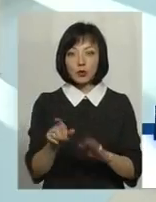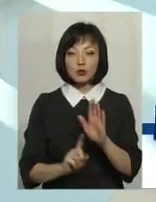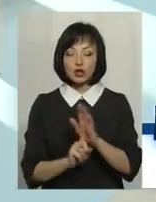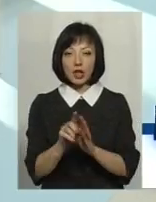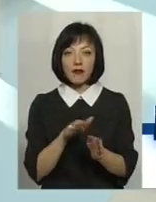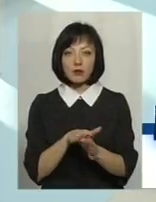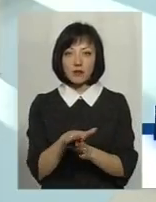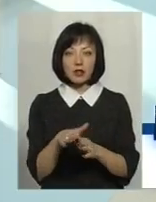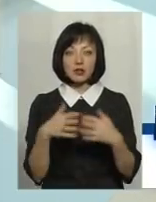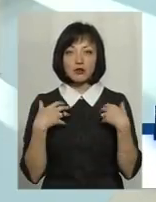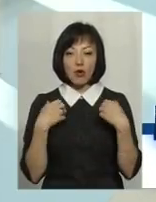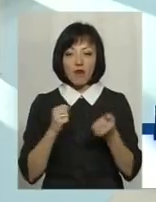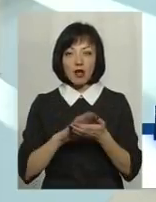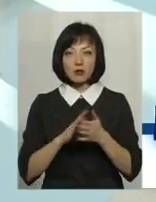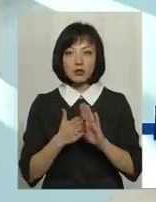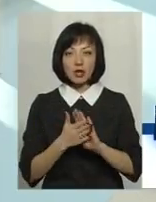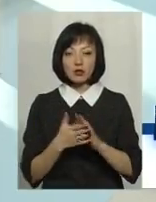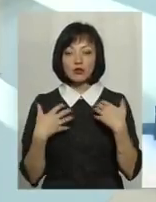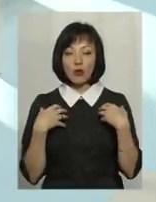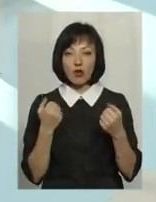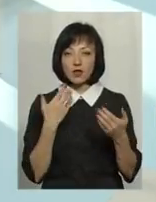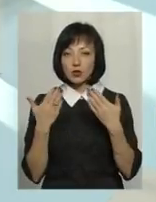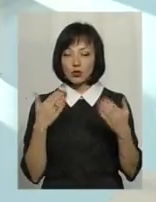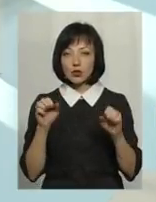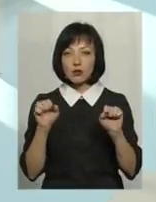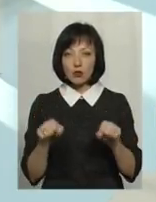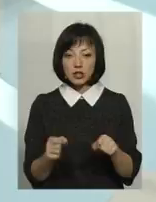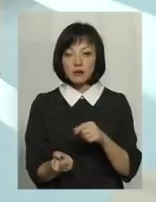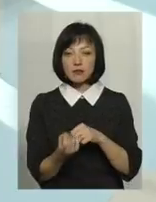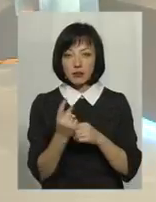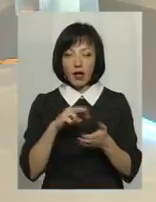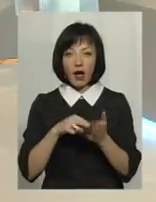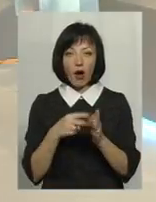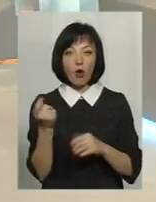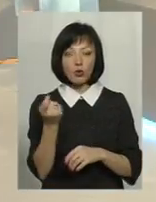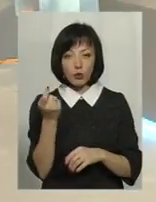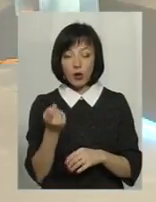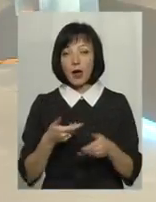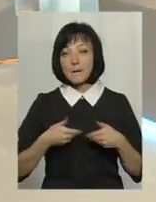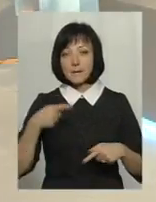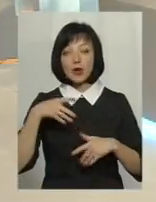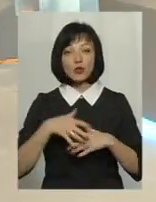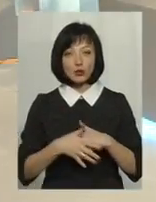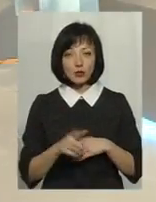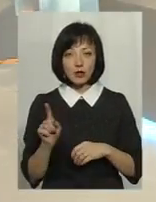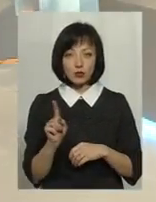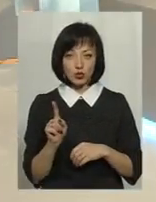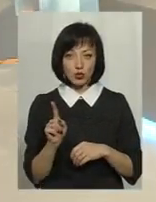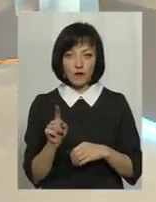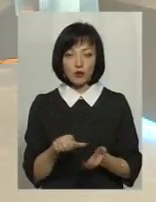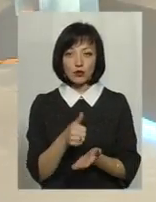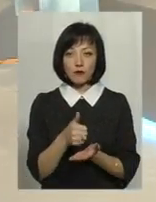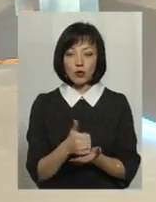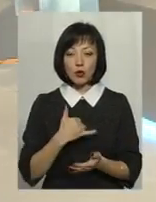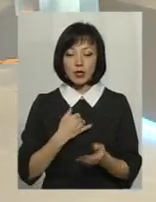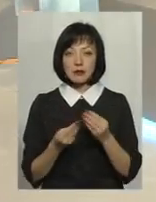відбуватися атмосфера здорових стосунків, в яких можна зароджувати економіку. Тому що ми розуміємо, що в основному у